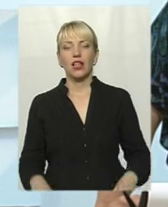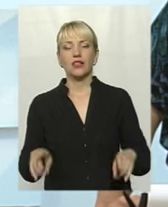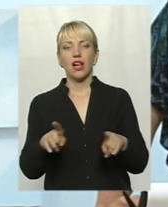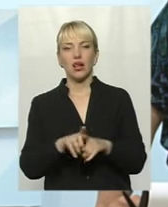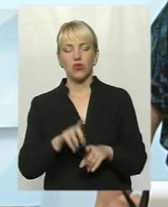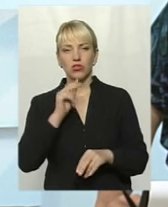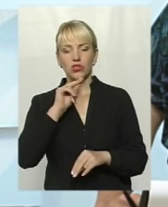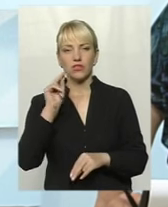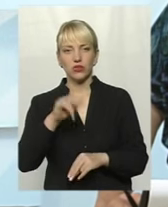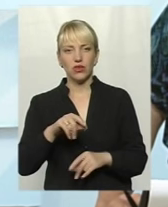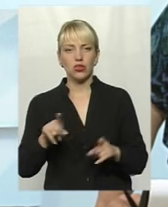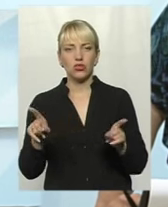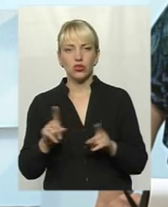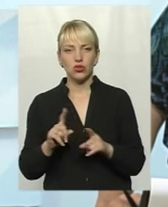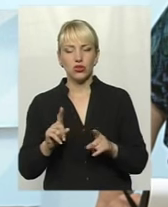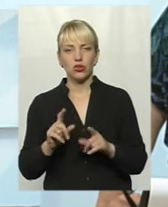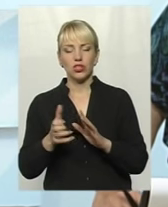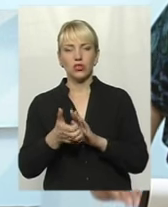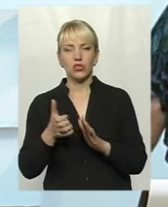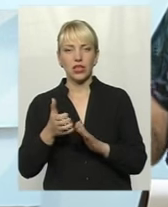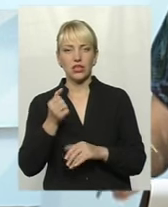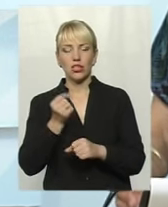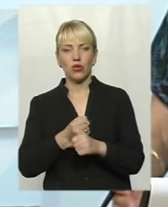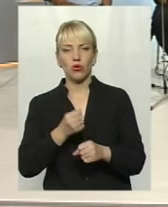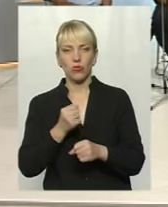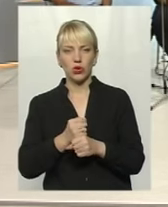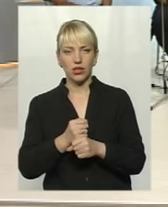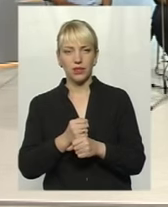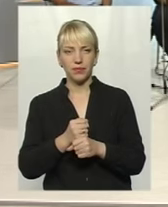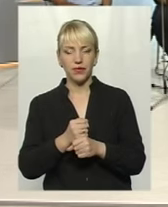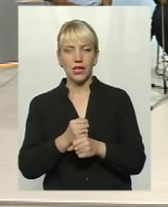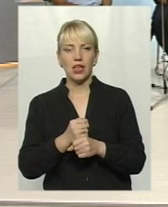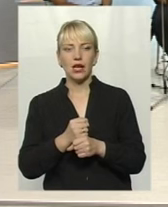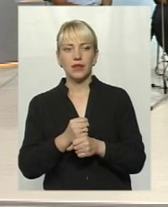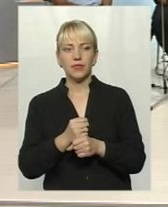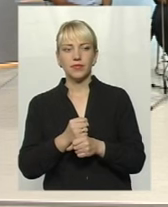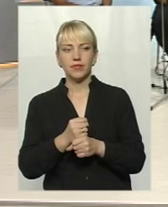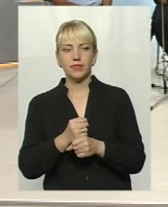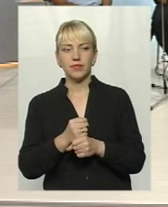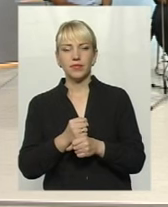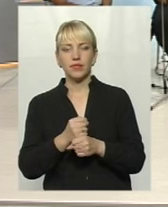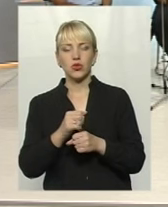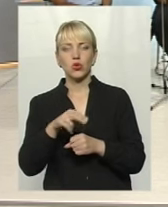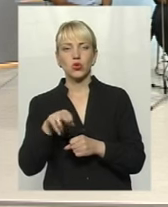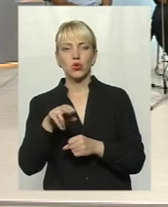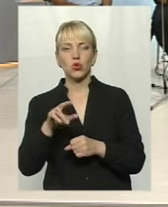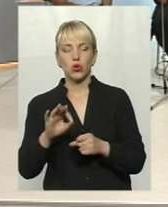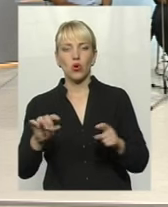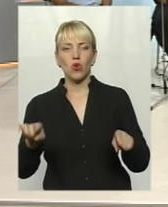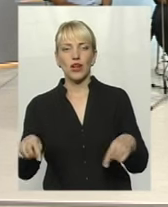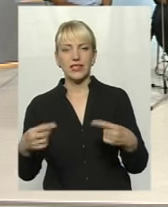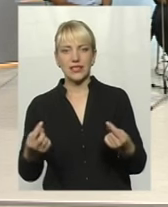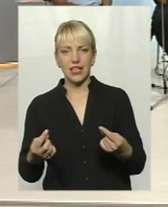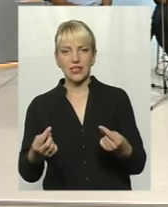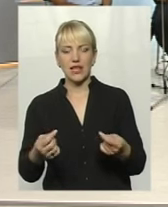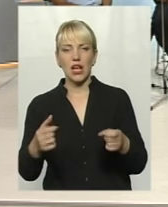недостатня робота щодо безпосередньо організації можливості